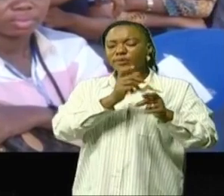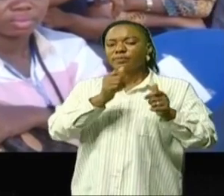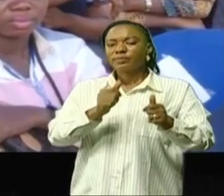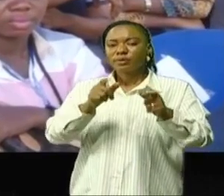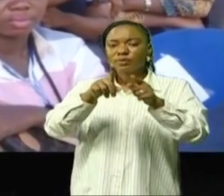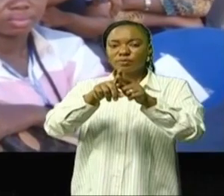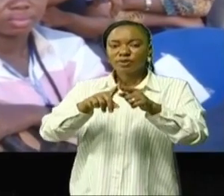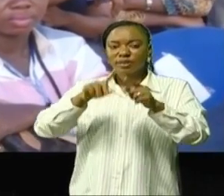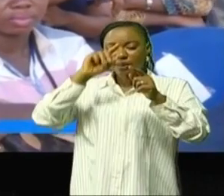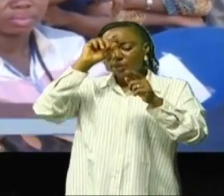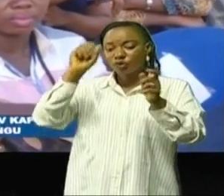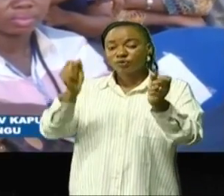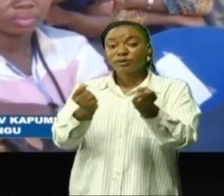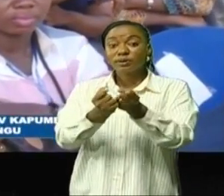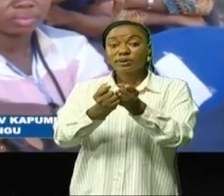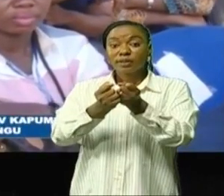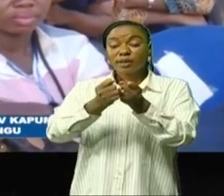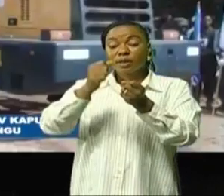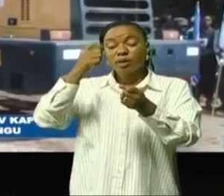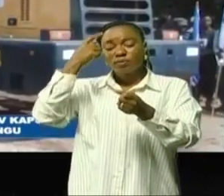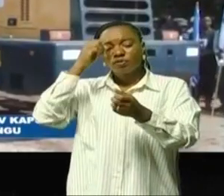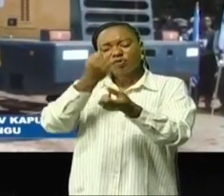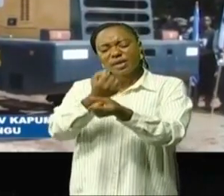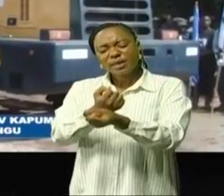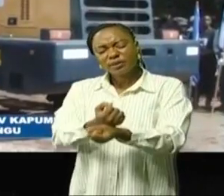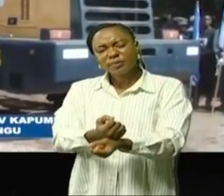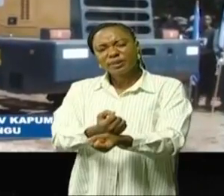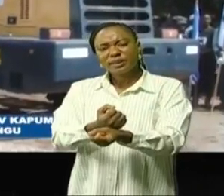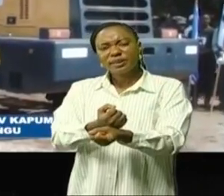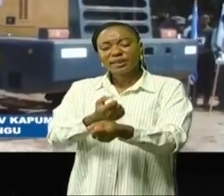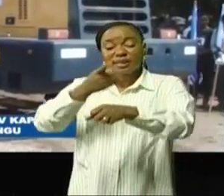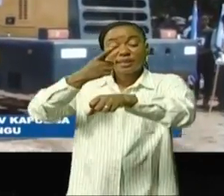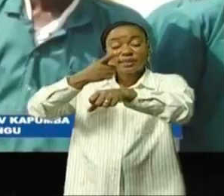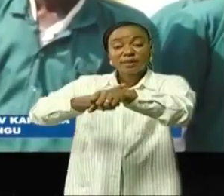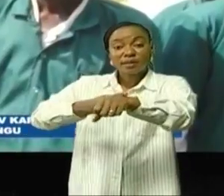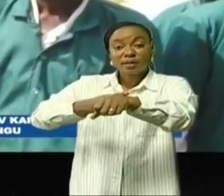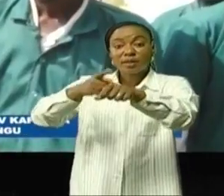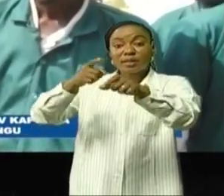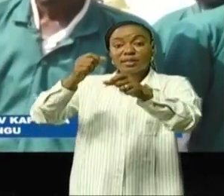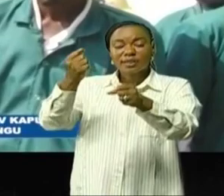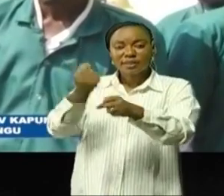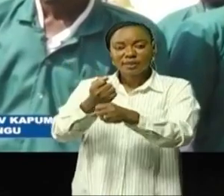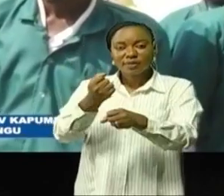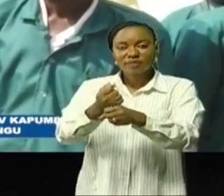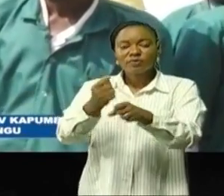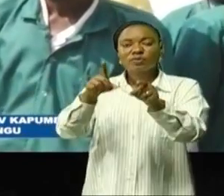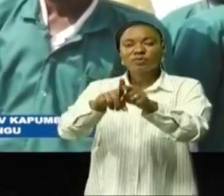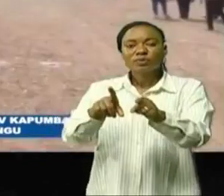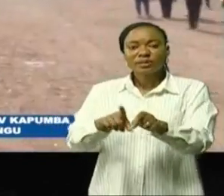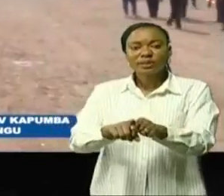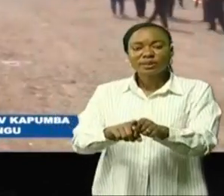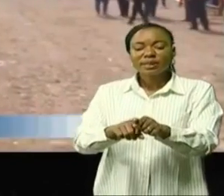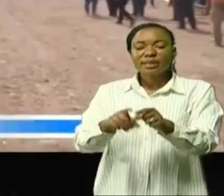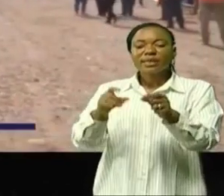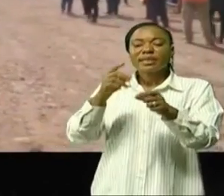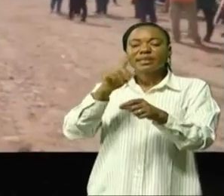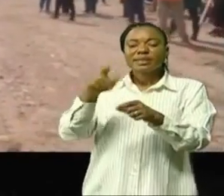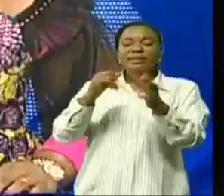'entreprise attributaire de respecter les délais contractuels des travaux qui est des 36 mois